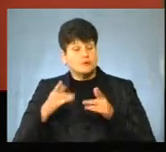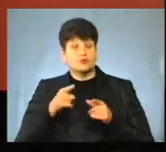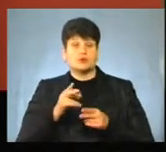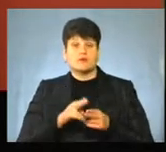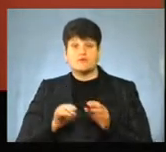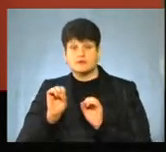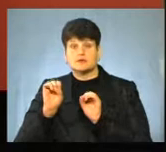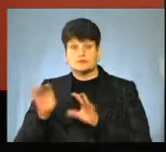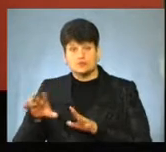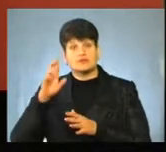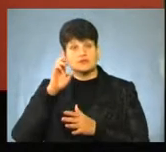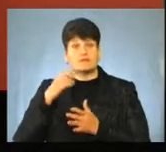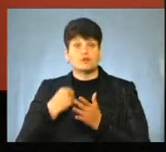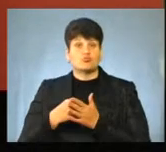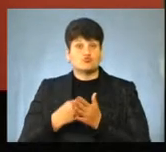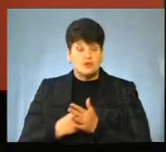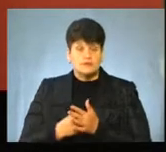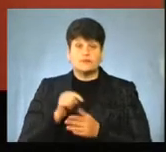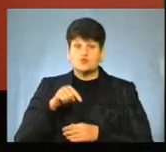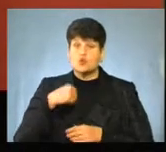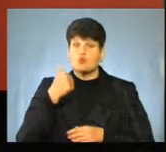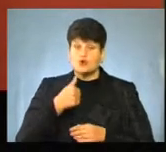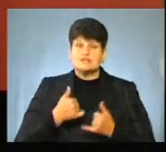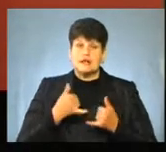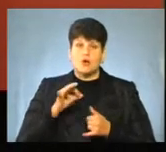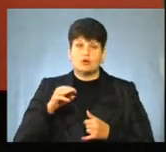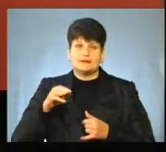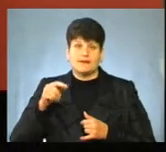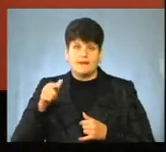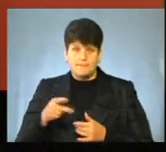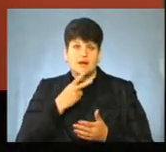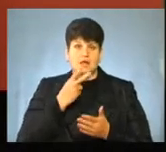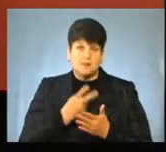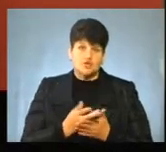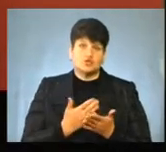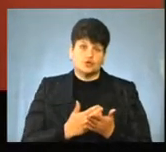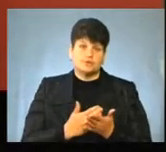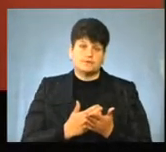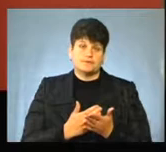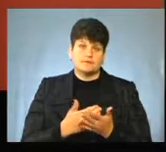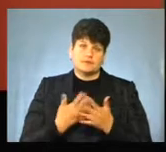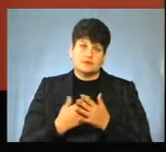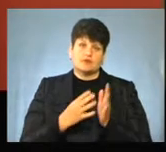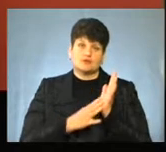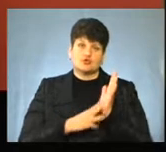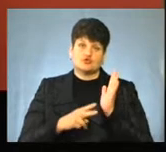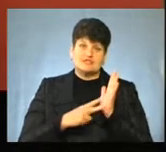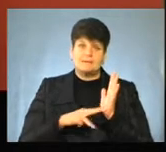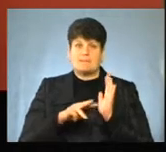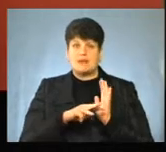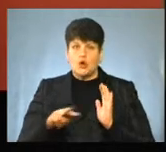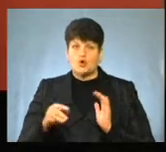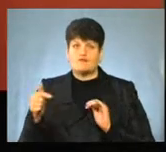повернуться назад до державного бюджету. Цього року для ОТГ області передбачено субвенцію на понад 97 млн